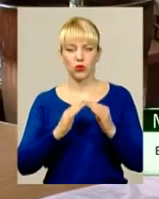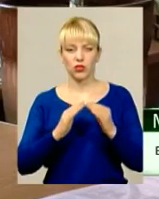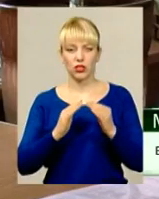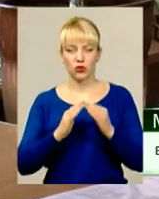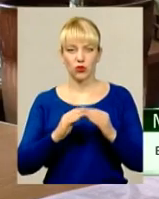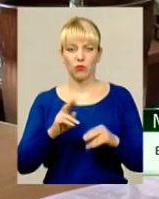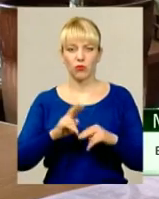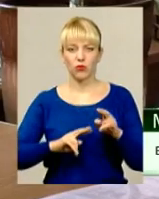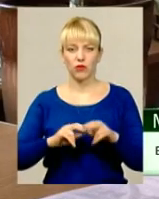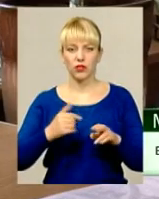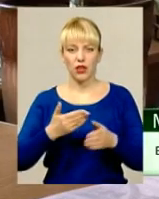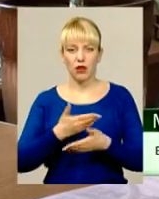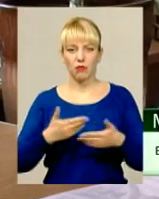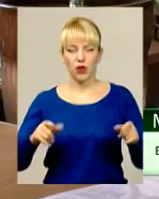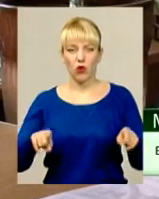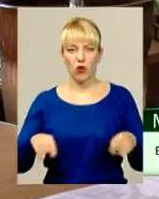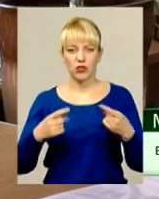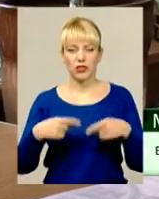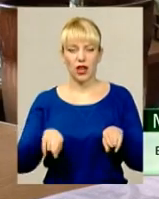такий кооператив.